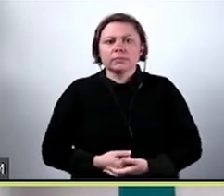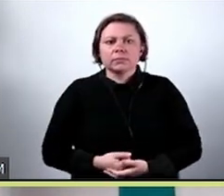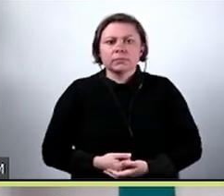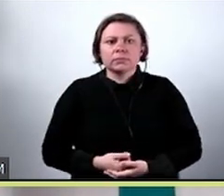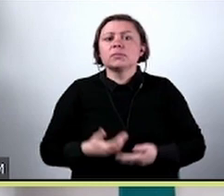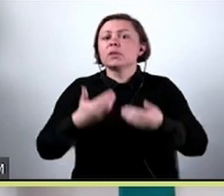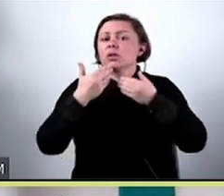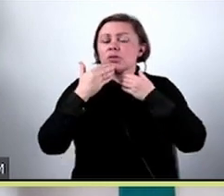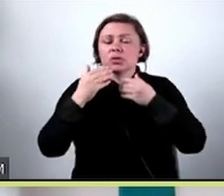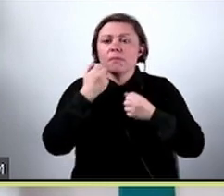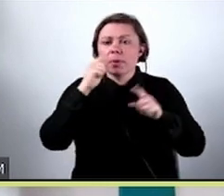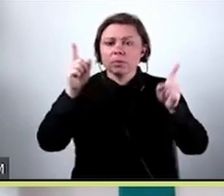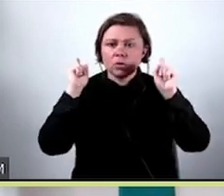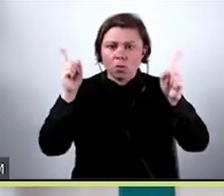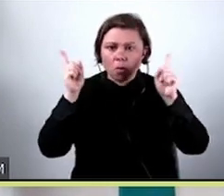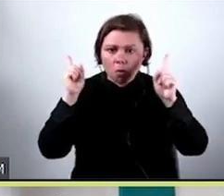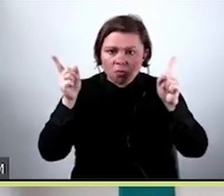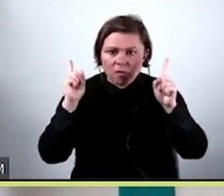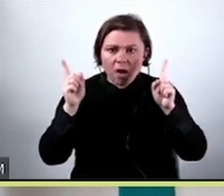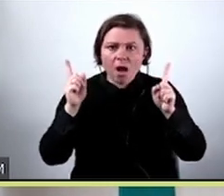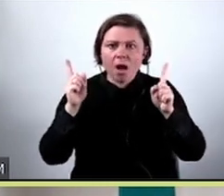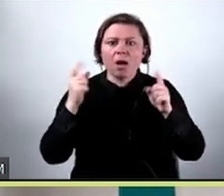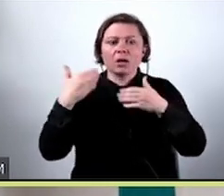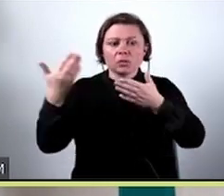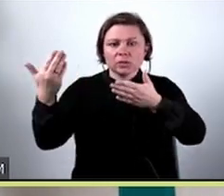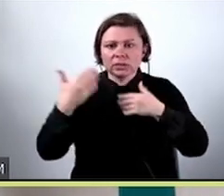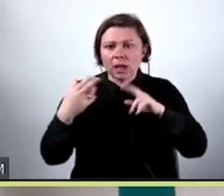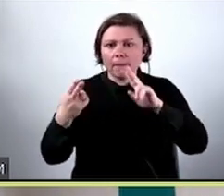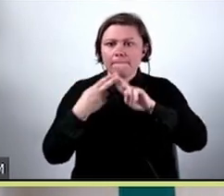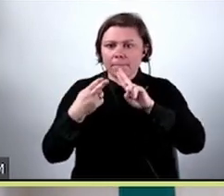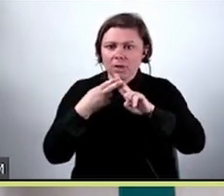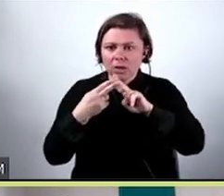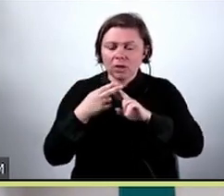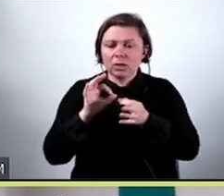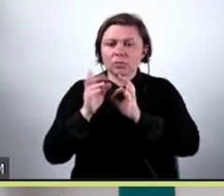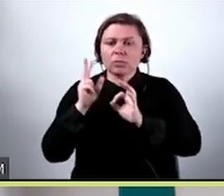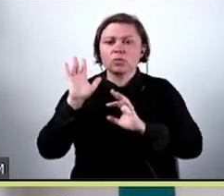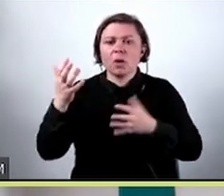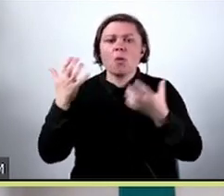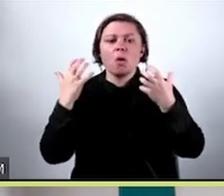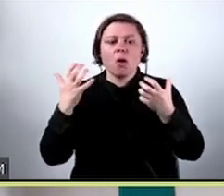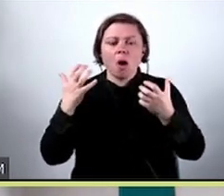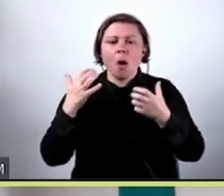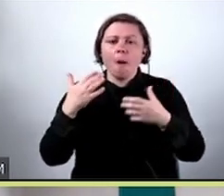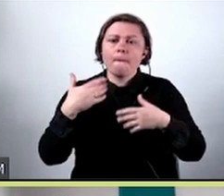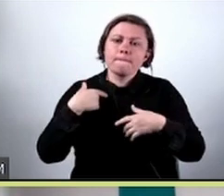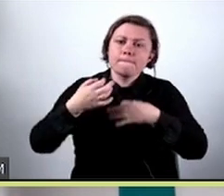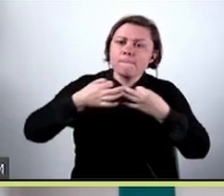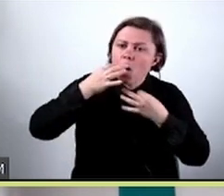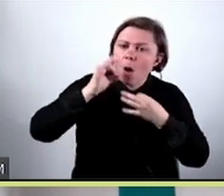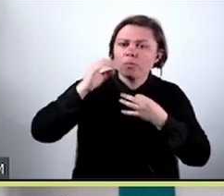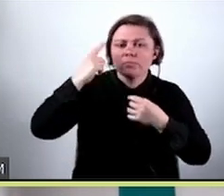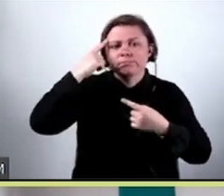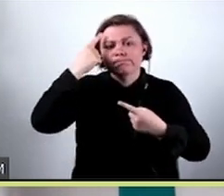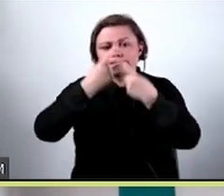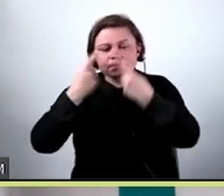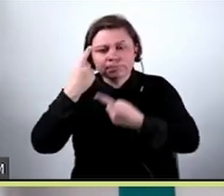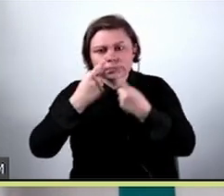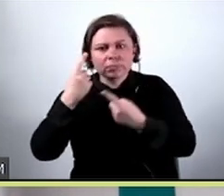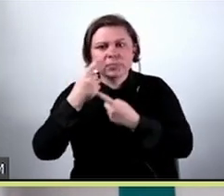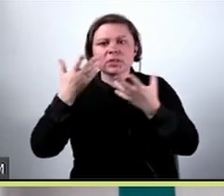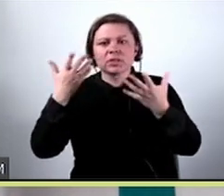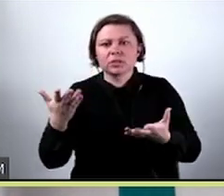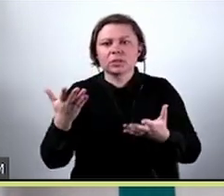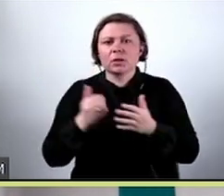Dziękuję Wam bardzo za uwagę. Zapraszam też do kontaktu, gdyby ktoś miał ochotę podzielić się jakimiś refleksjami. No i